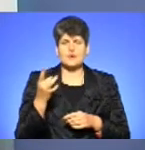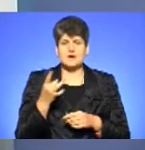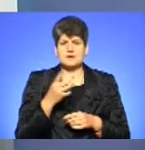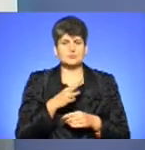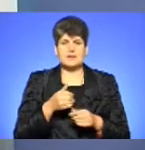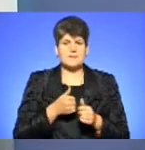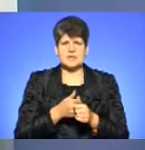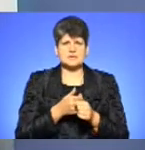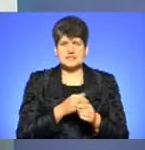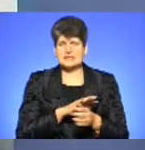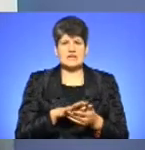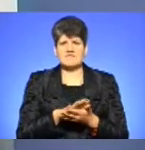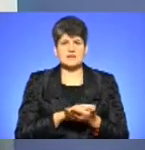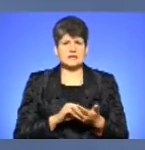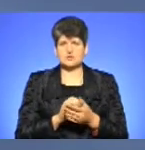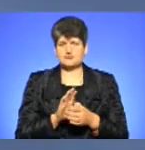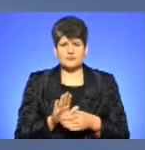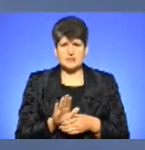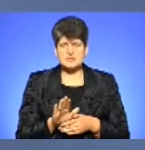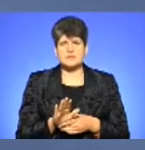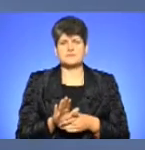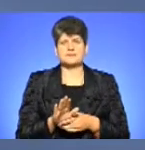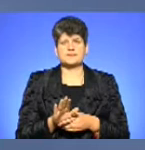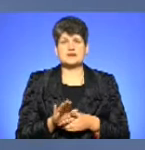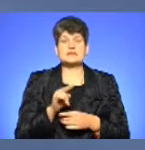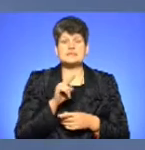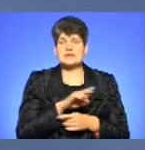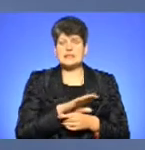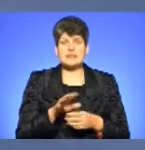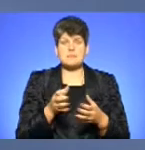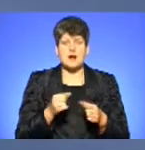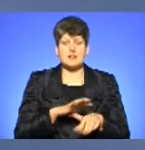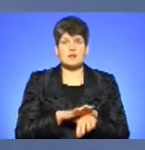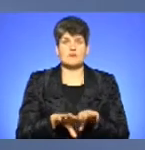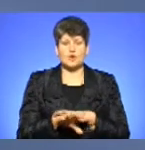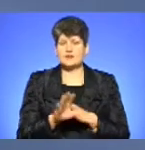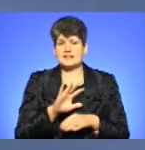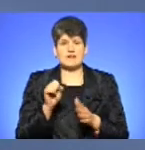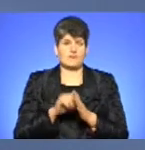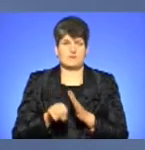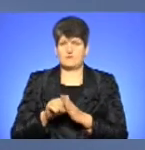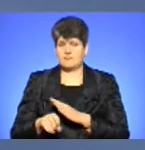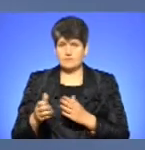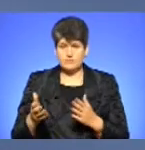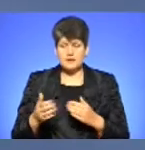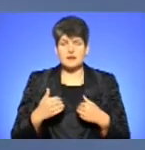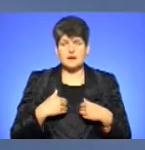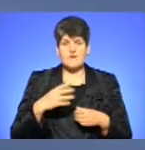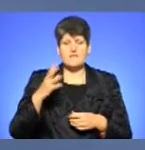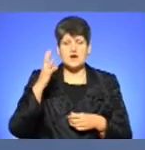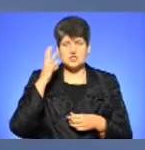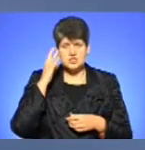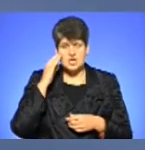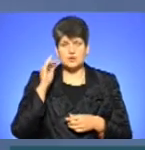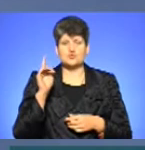переслідувалася, не винищувалася, за неї не брали в полон, не катували. Тому я вважаю, що